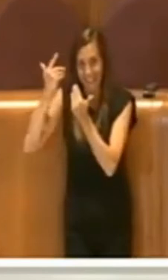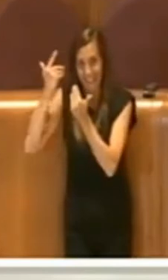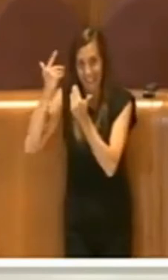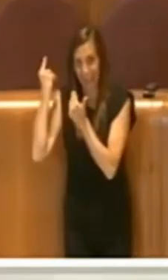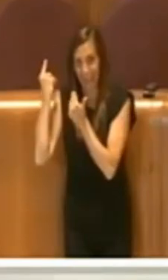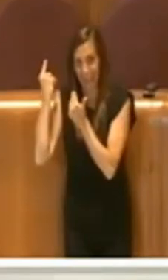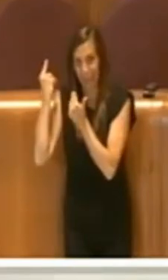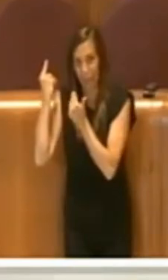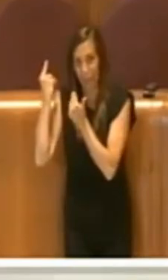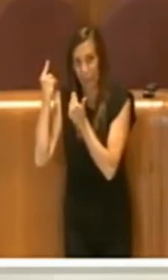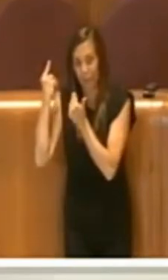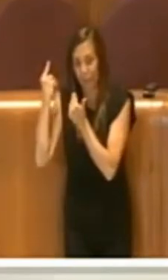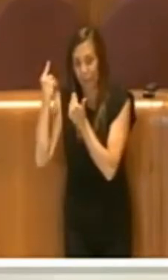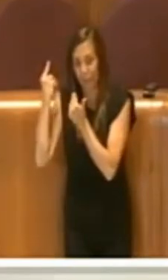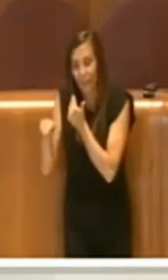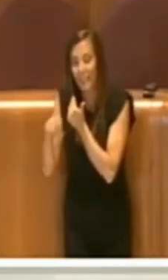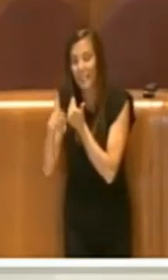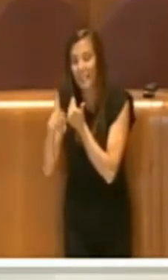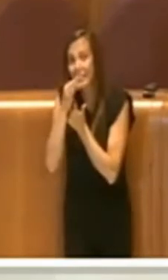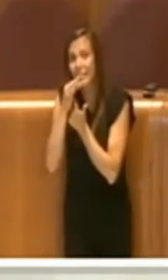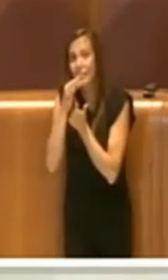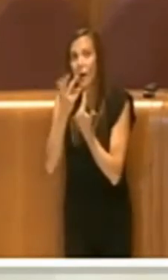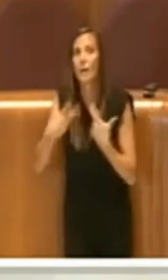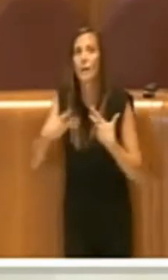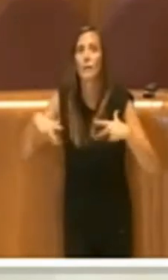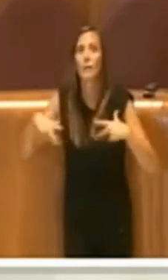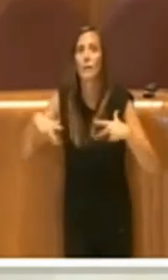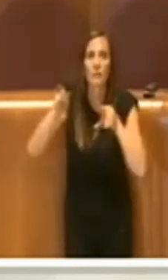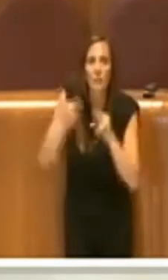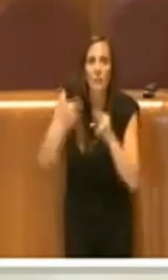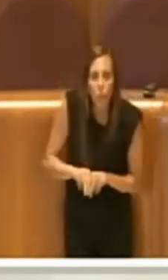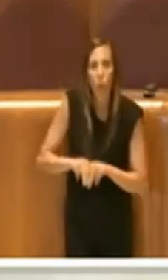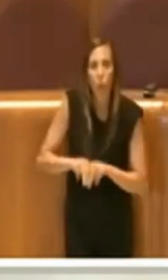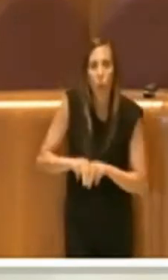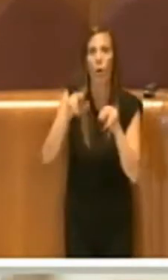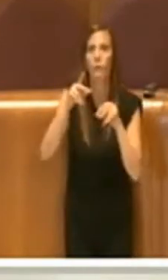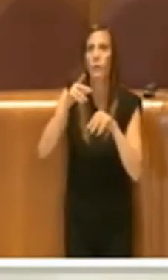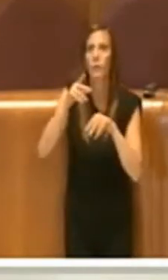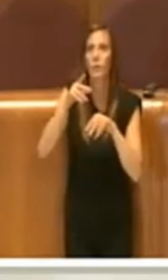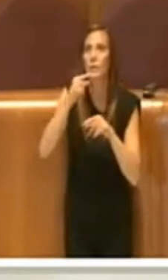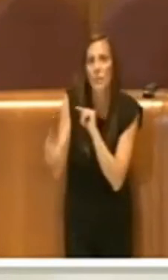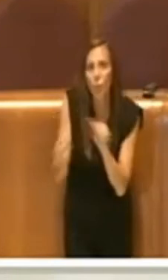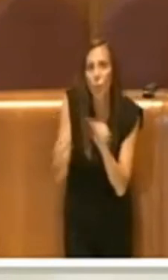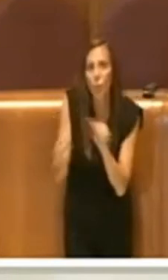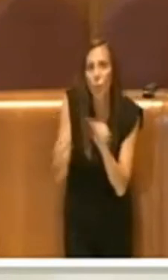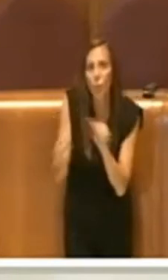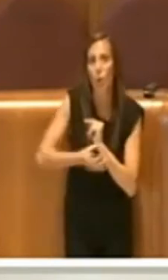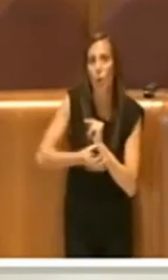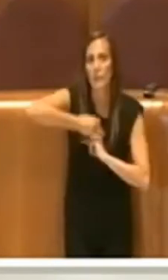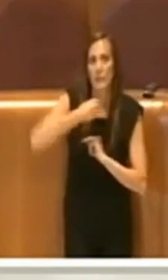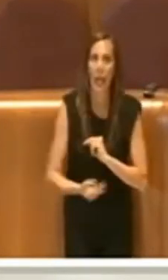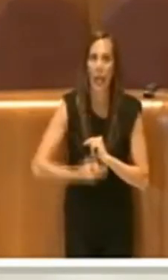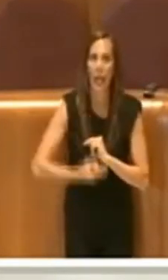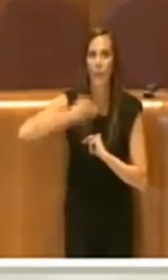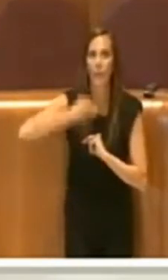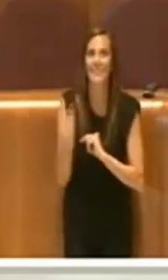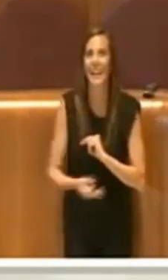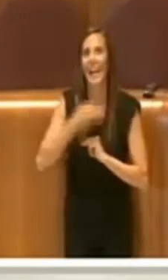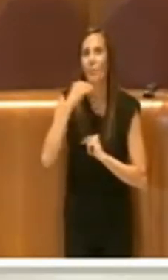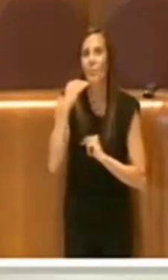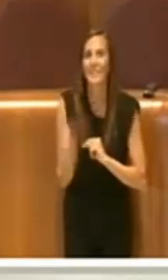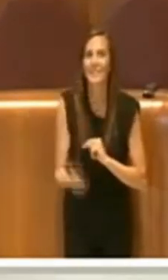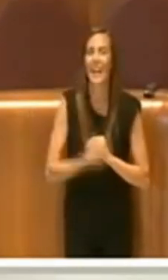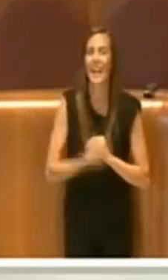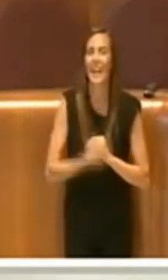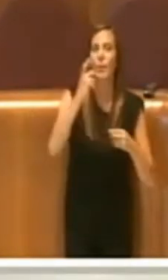che rimettere in discussione sempre la sessione di una